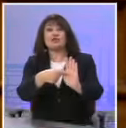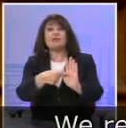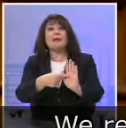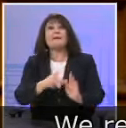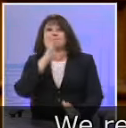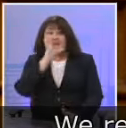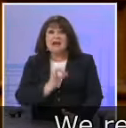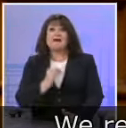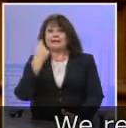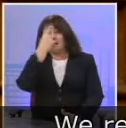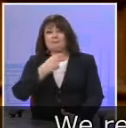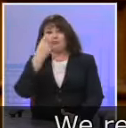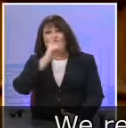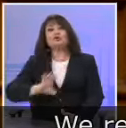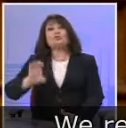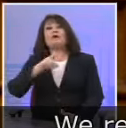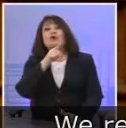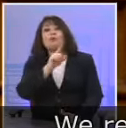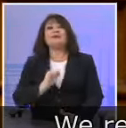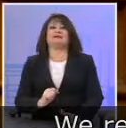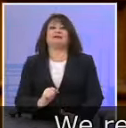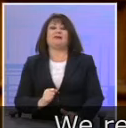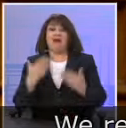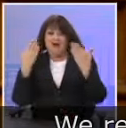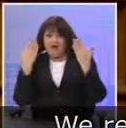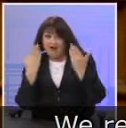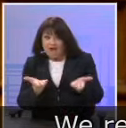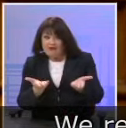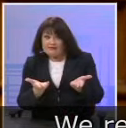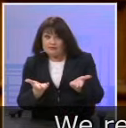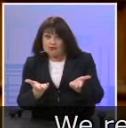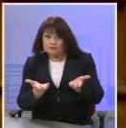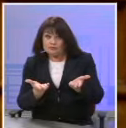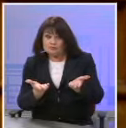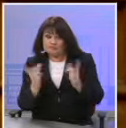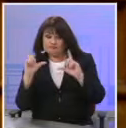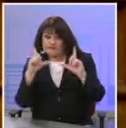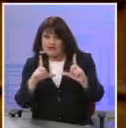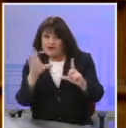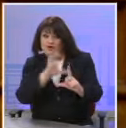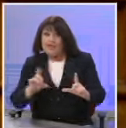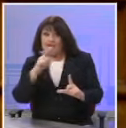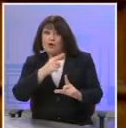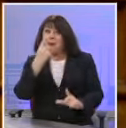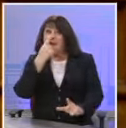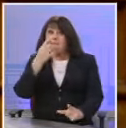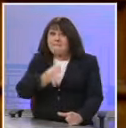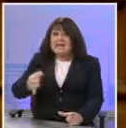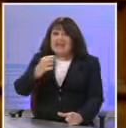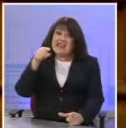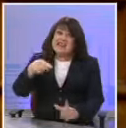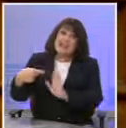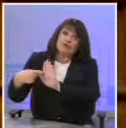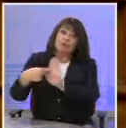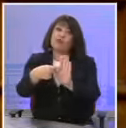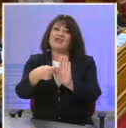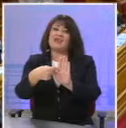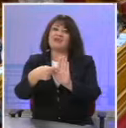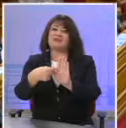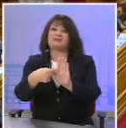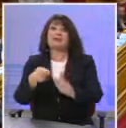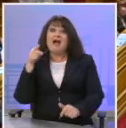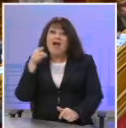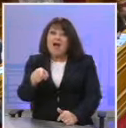πραγματικό πρόσωπο της Ευρώπης. Αυτό είναι το πραγματικό πρόσωπο της Ευρώπης. Αυτό που δείχνει η Μιτιλίνη και όχι